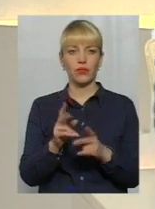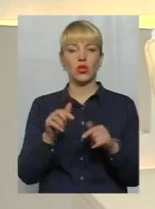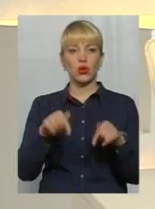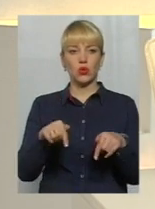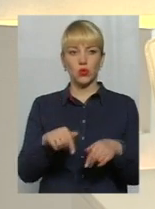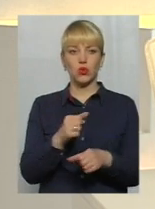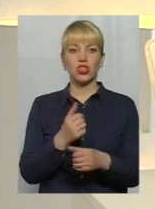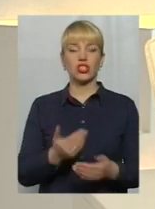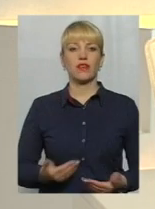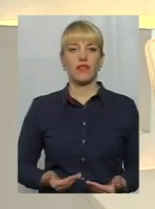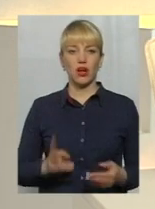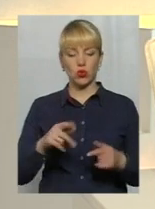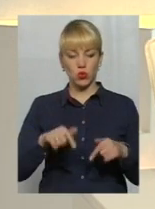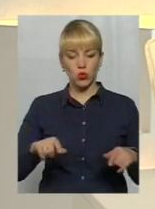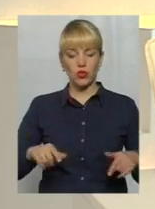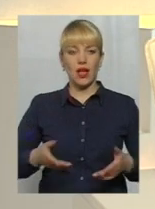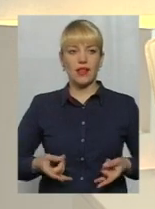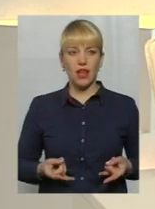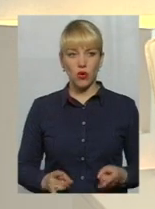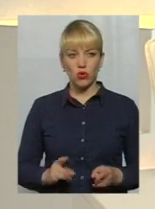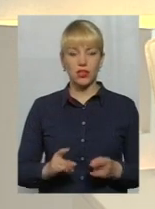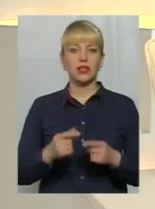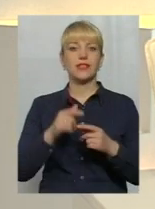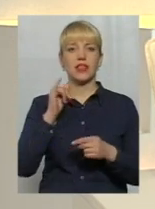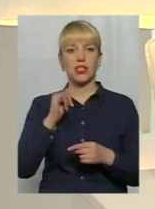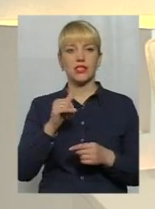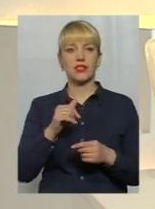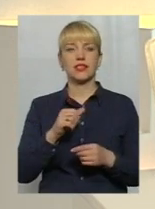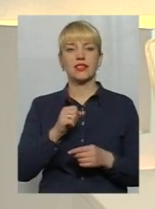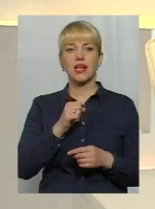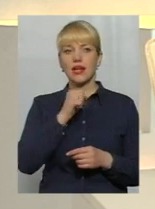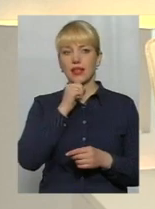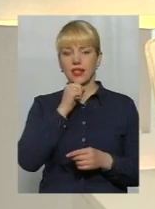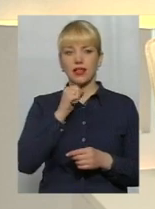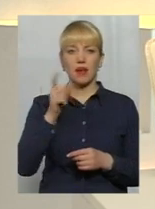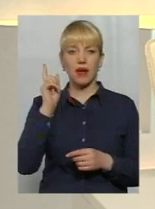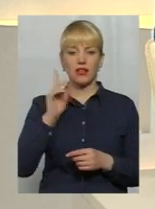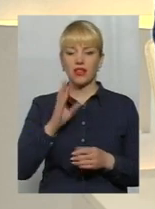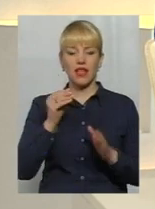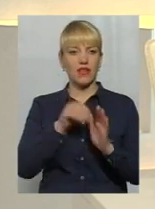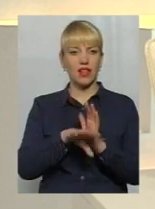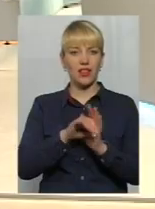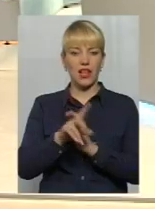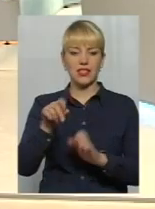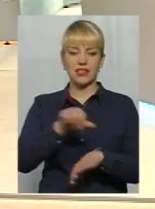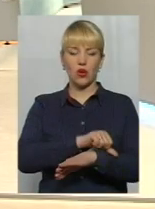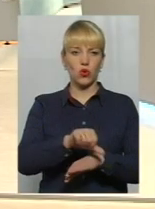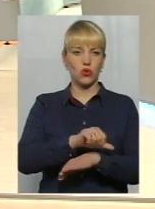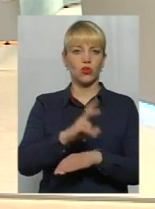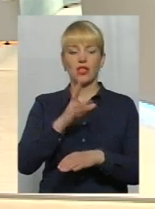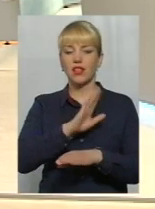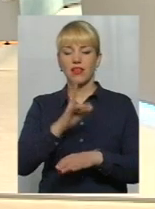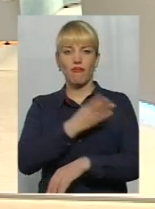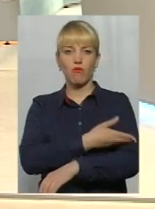живуть, тут народилися, з діда-прадіда жили, не вкладали десь за кордон, ні в Польщу, ні в Німеччину,